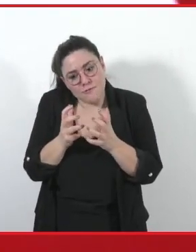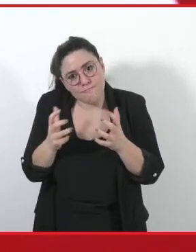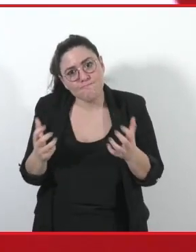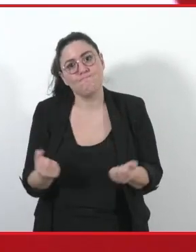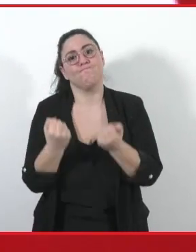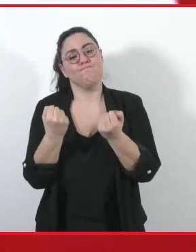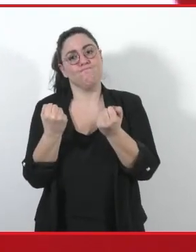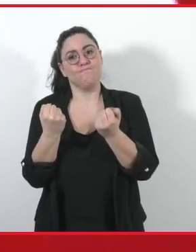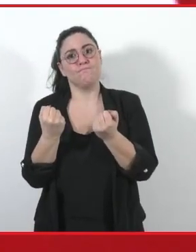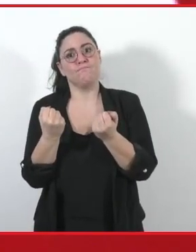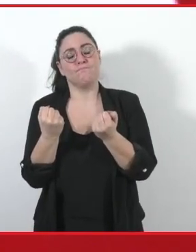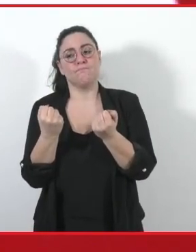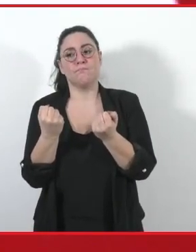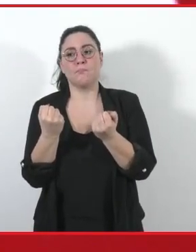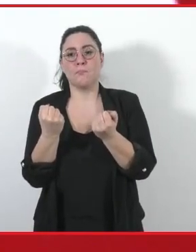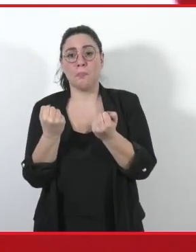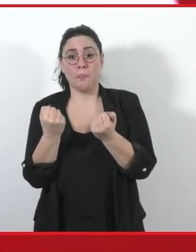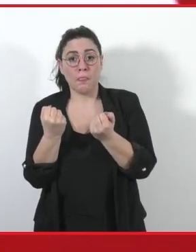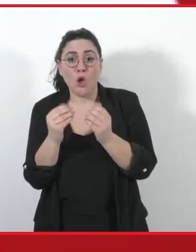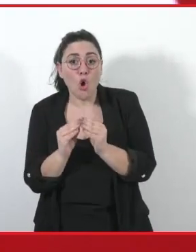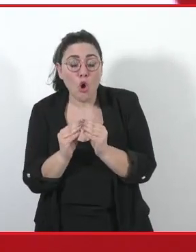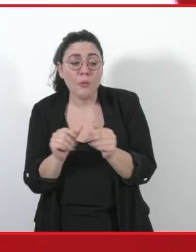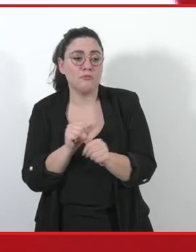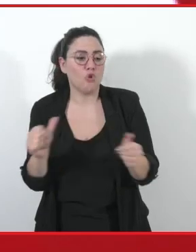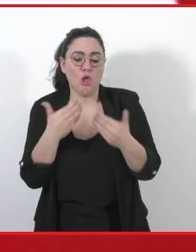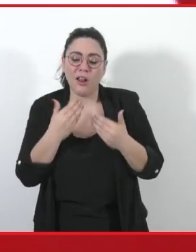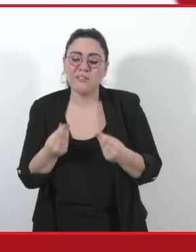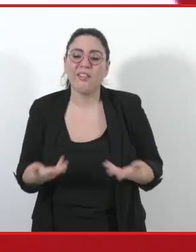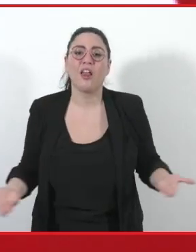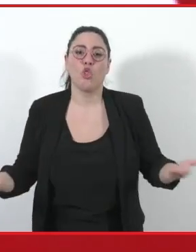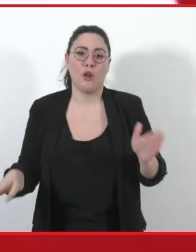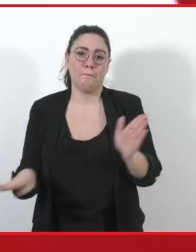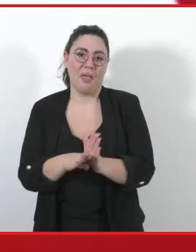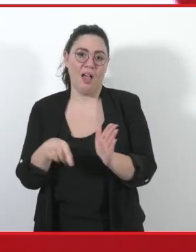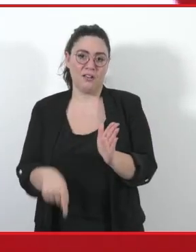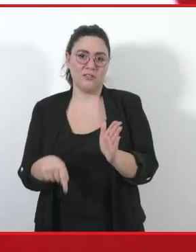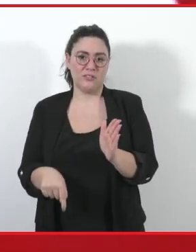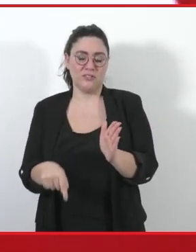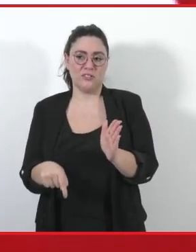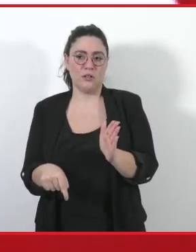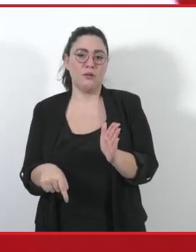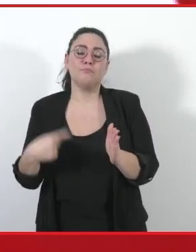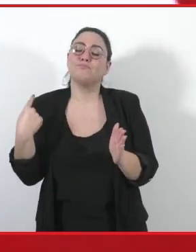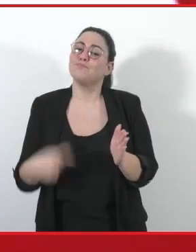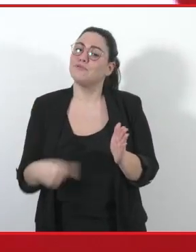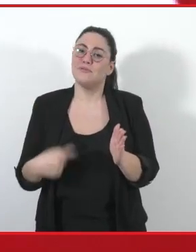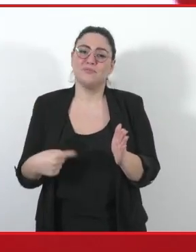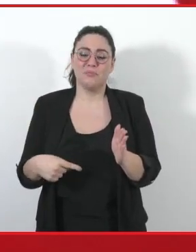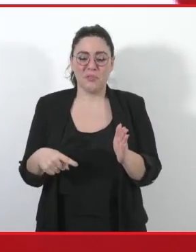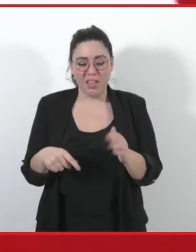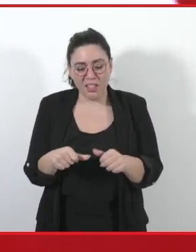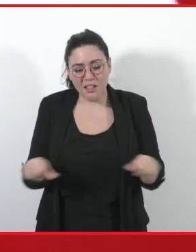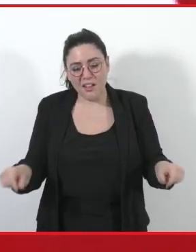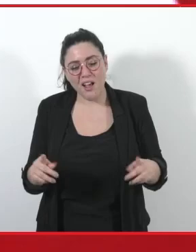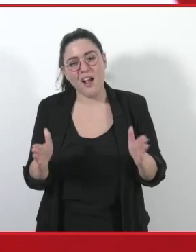concretamente solo nei territori, solo sul territorio, che è sicuramente la nostra dimensione confederale delle